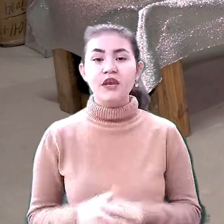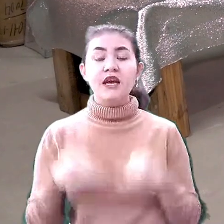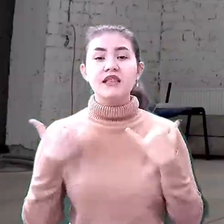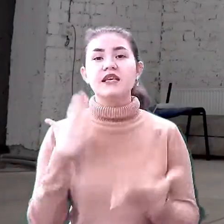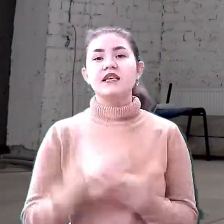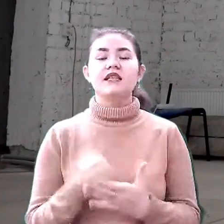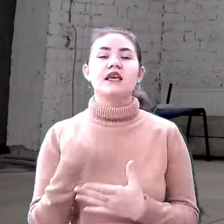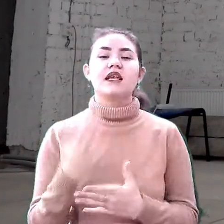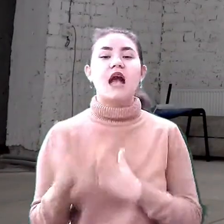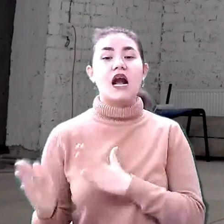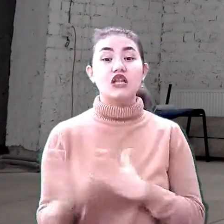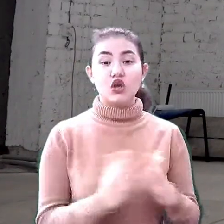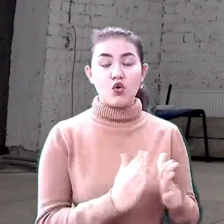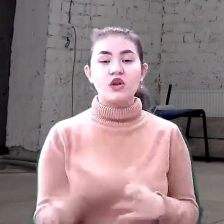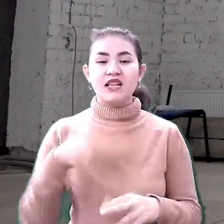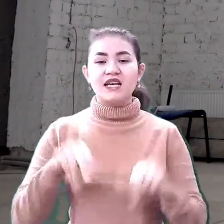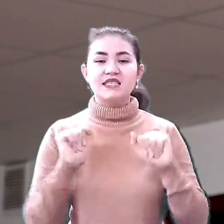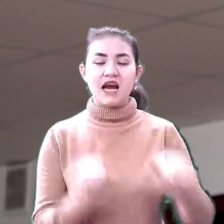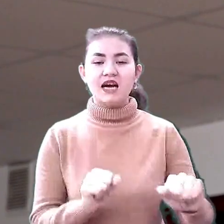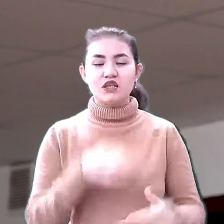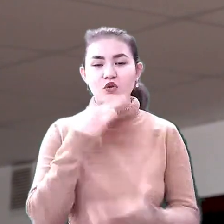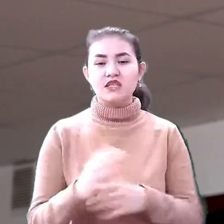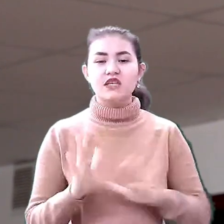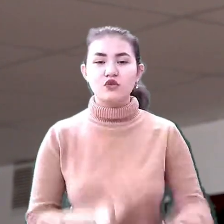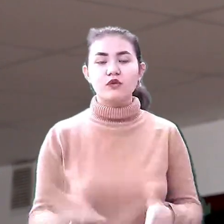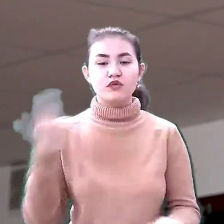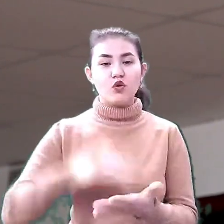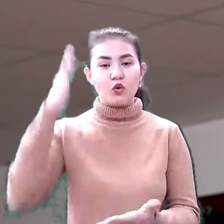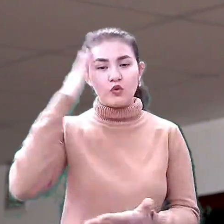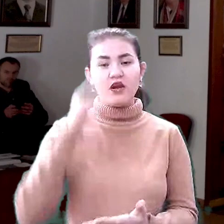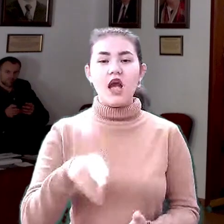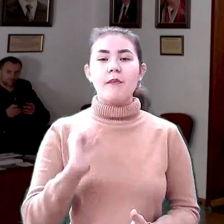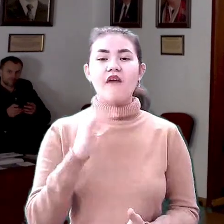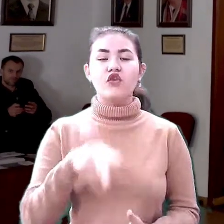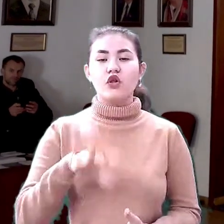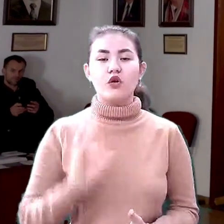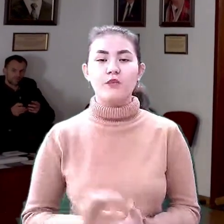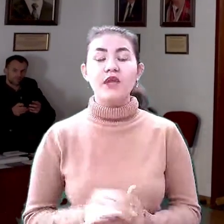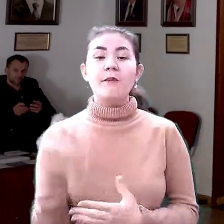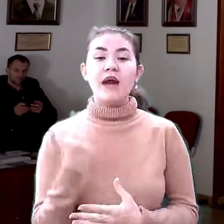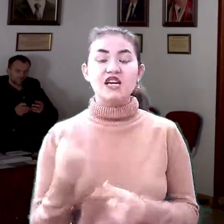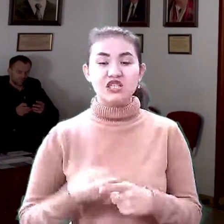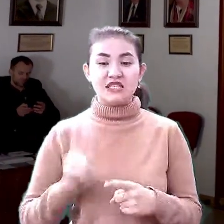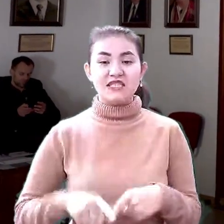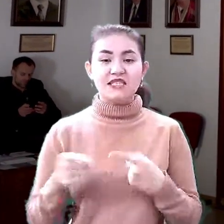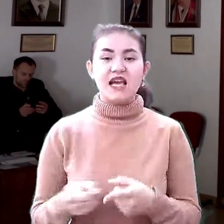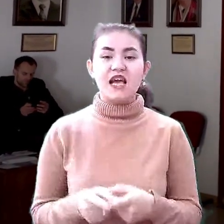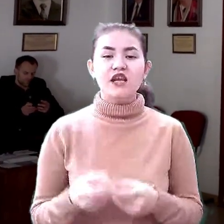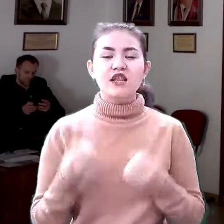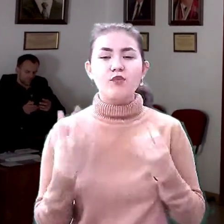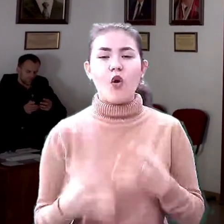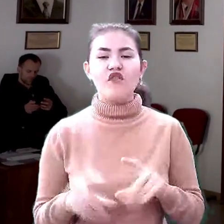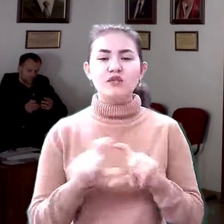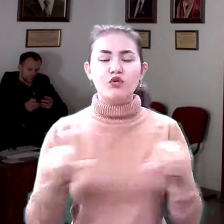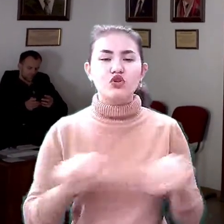категорій будівель для захисту, каже заступник міського голови Павло Валенчук. Перші – це типові споруди, саме сховища